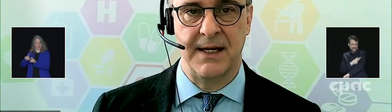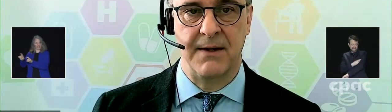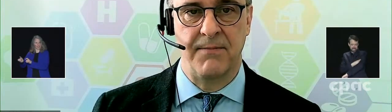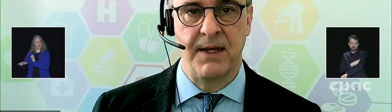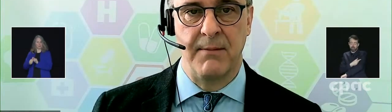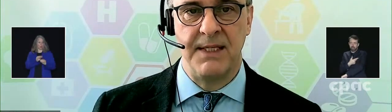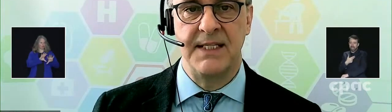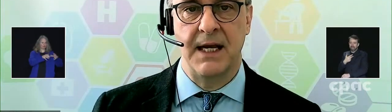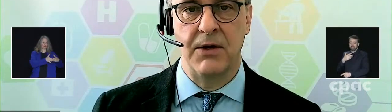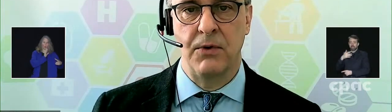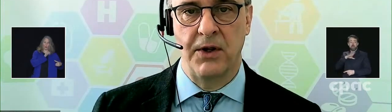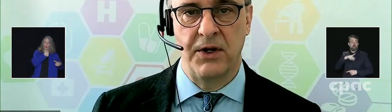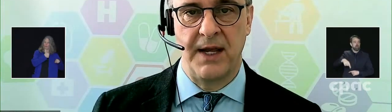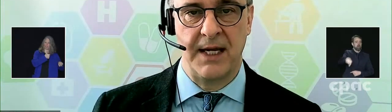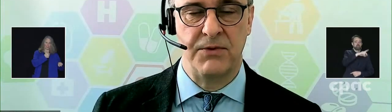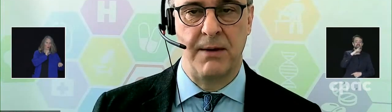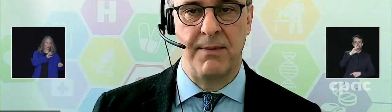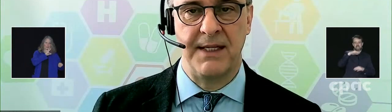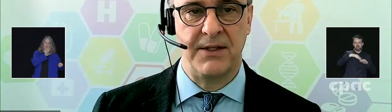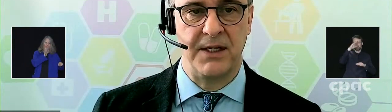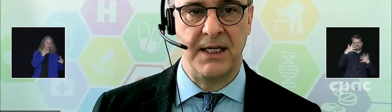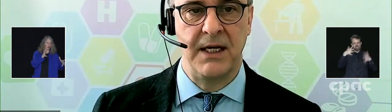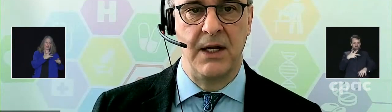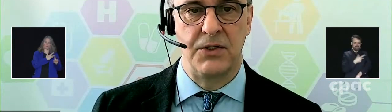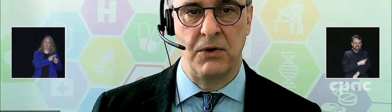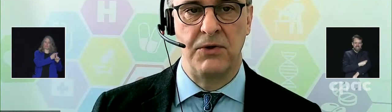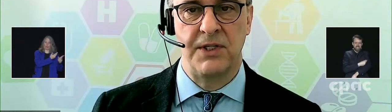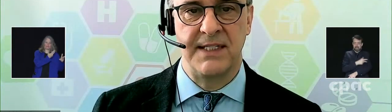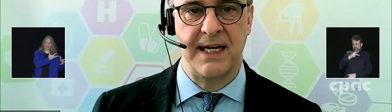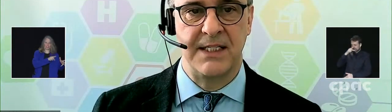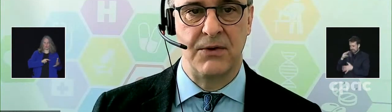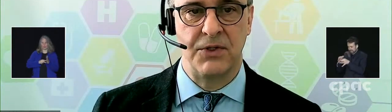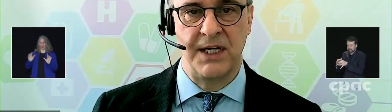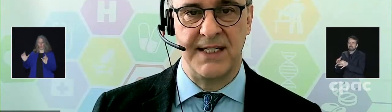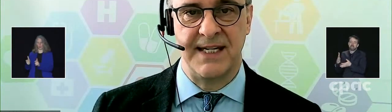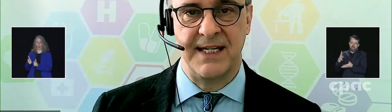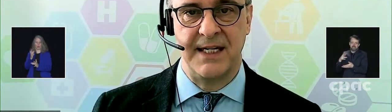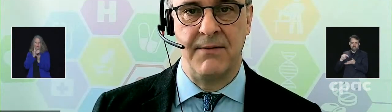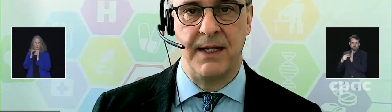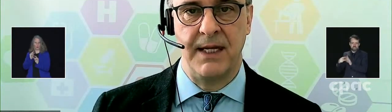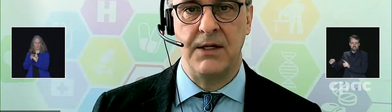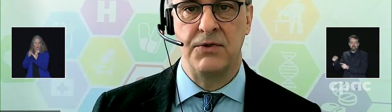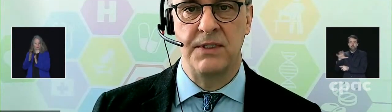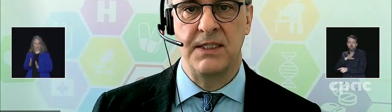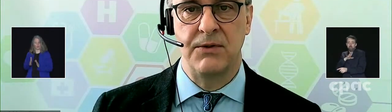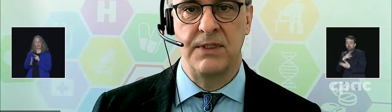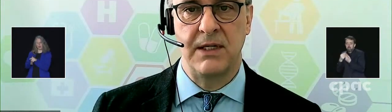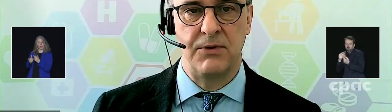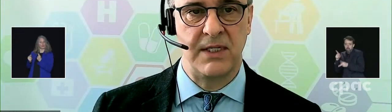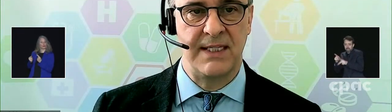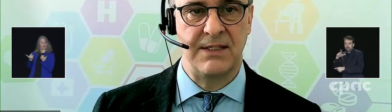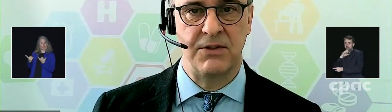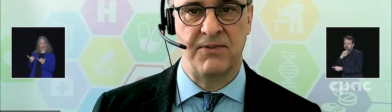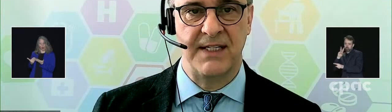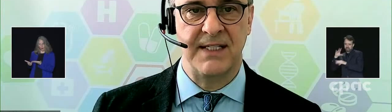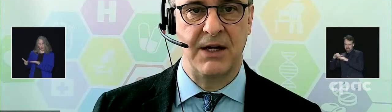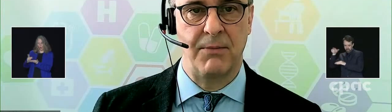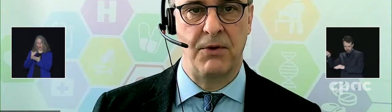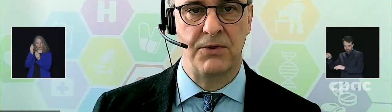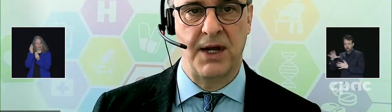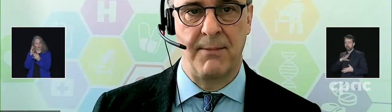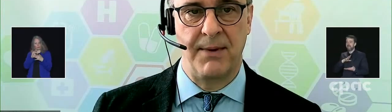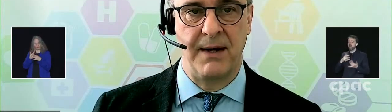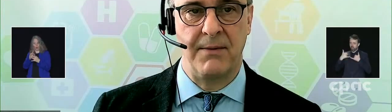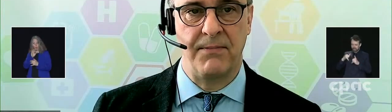65 ans. Medicago recueille actuellement des données sur l'utilisation chez les aînés et étudie aussi l'utilisation du